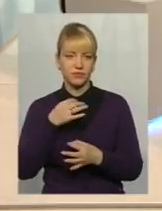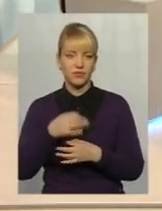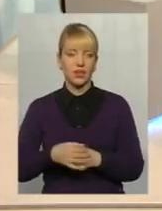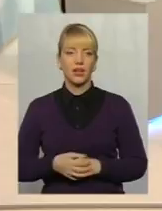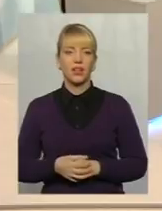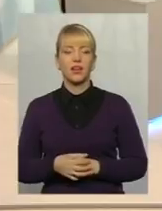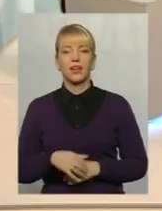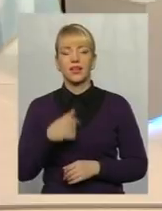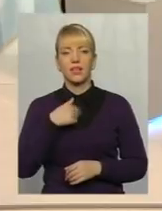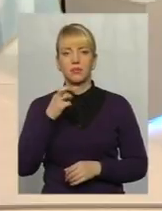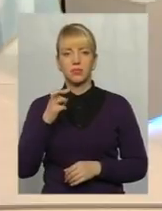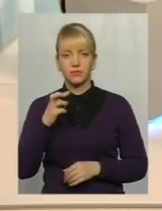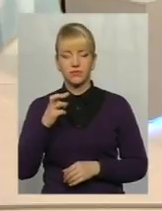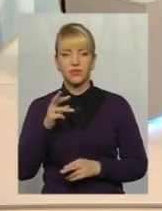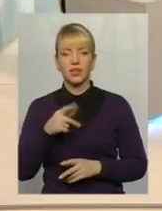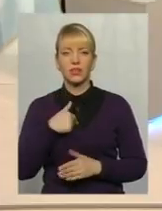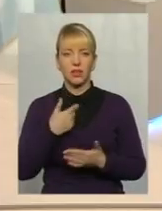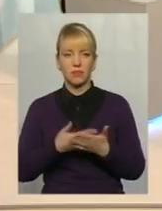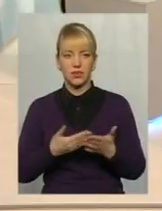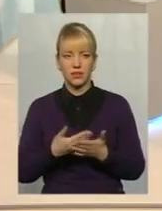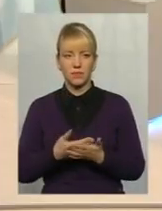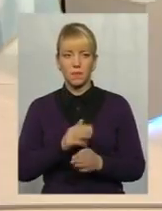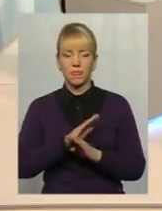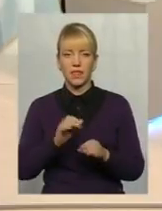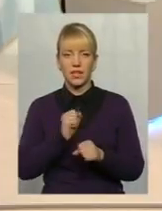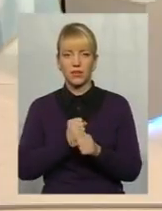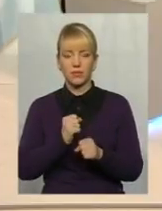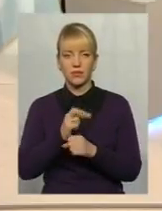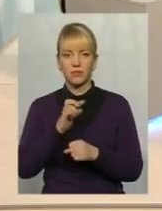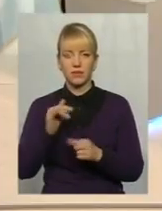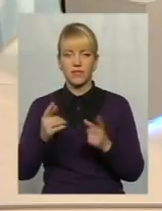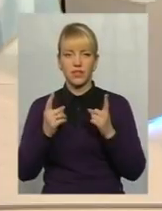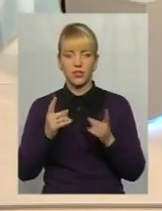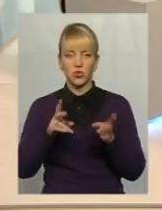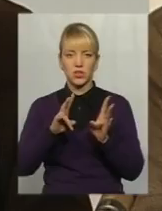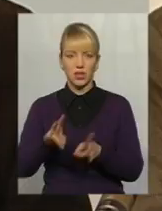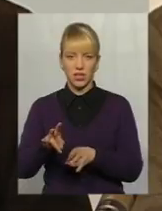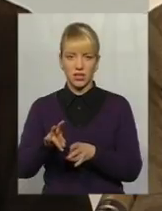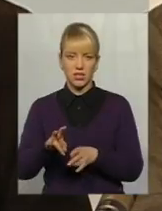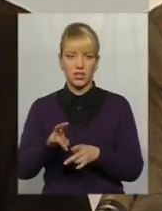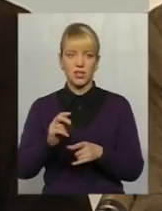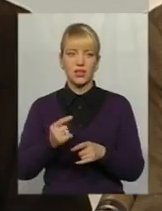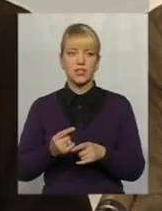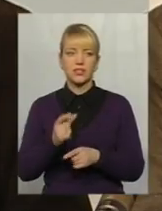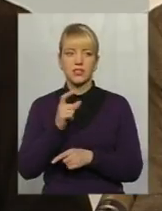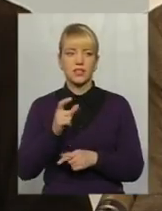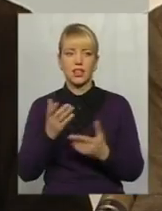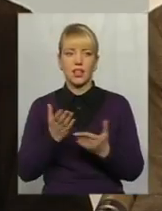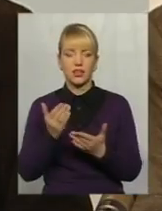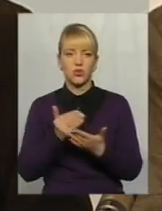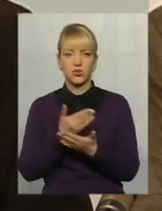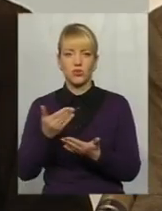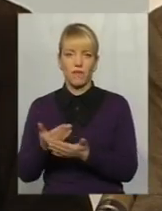Я б, як на мене, не робив би великої трагедії із якихось